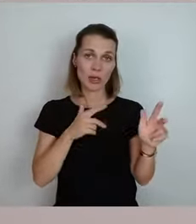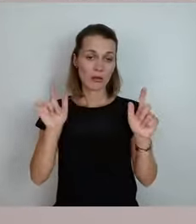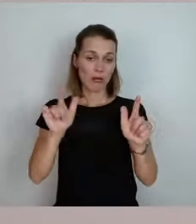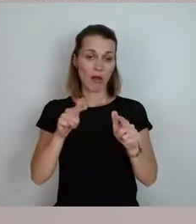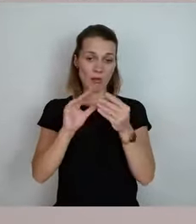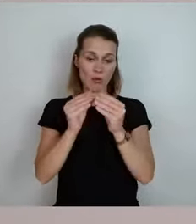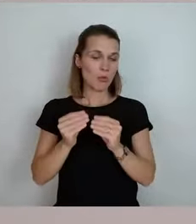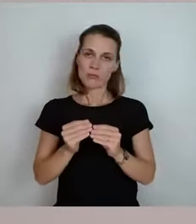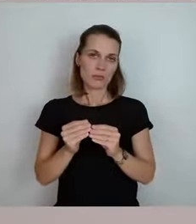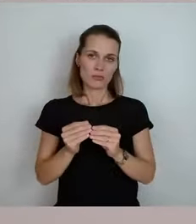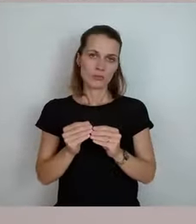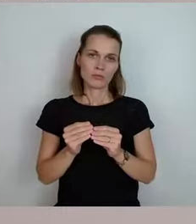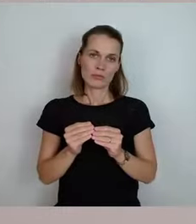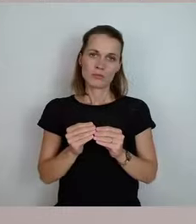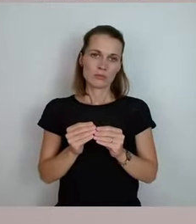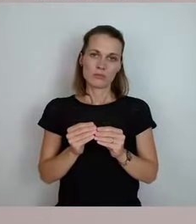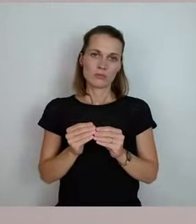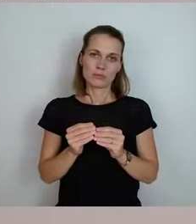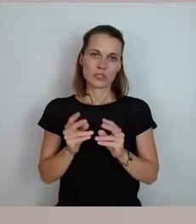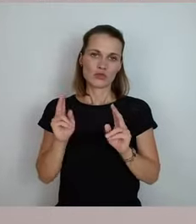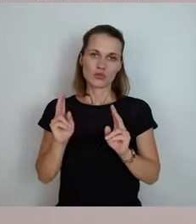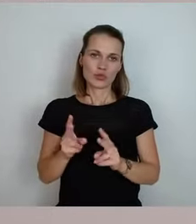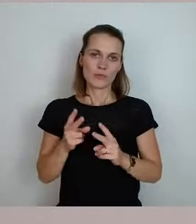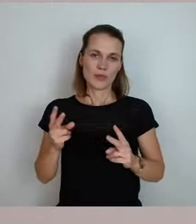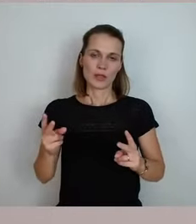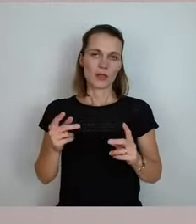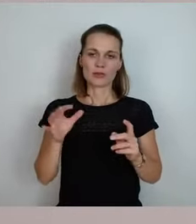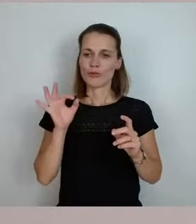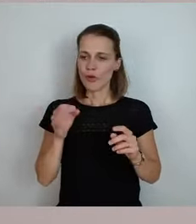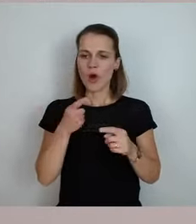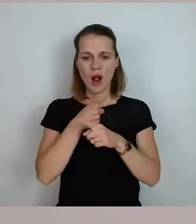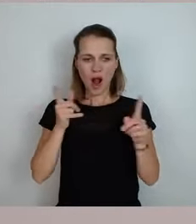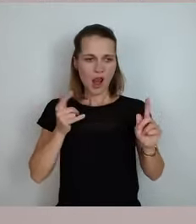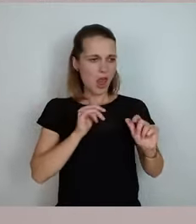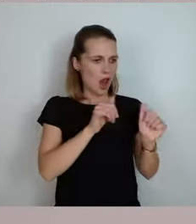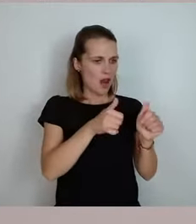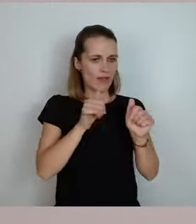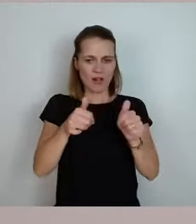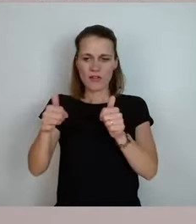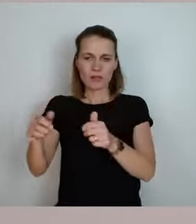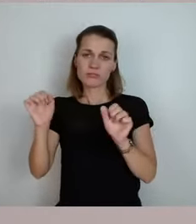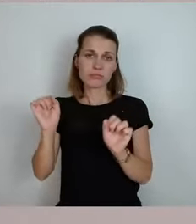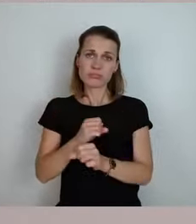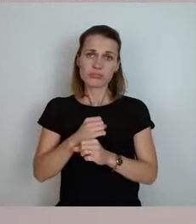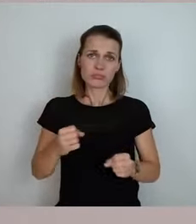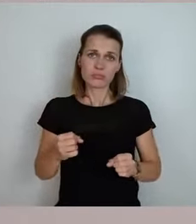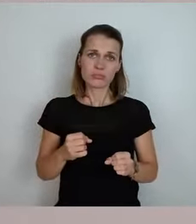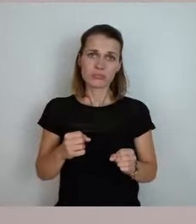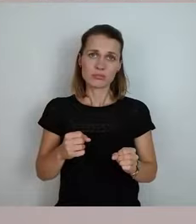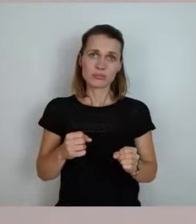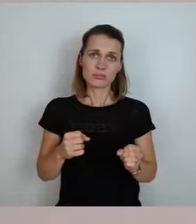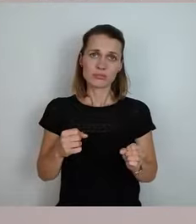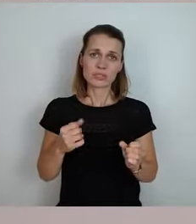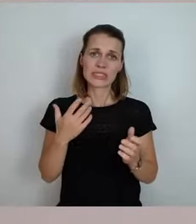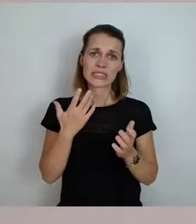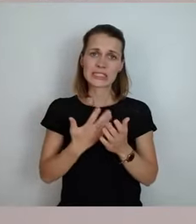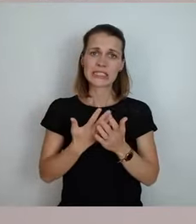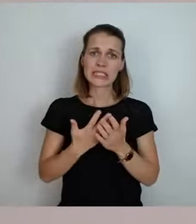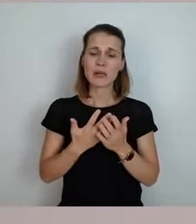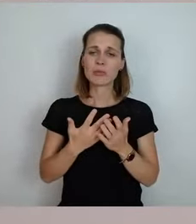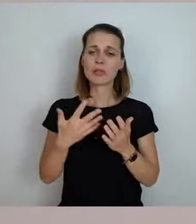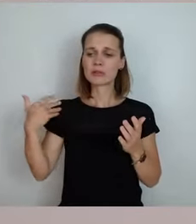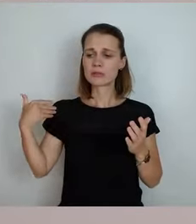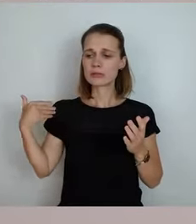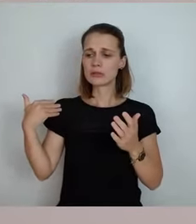Bazooka und sowas, solche Worte haben wir versucht, nicht in den Mund zu nehmen, weil ich auch finde, dass man diese Dramatik, die diese